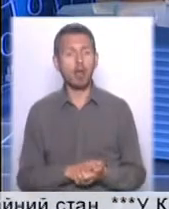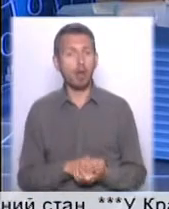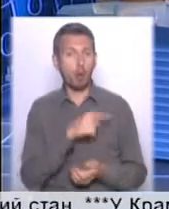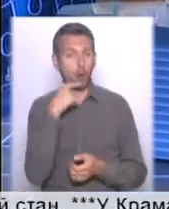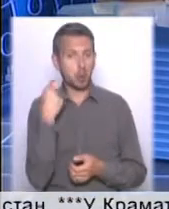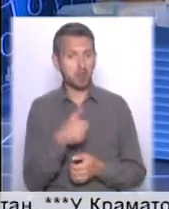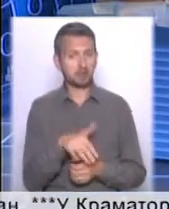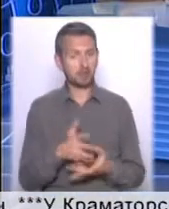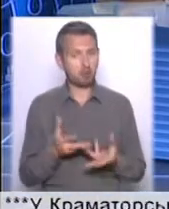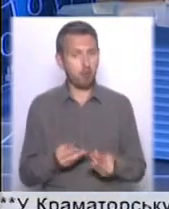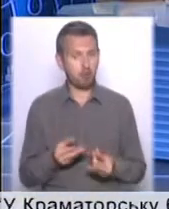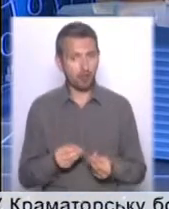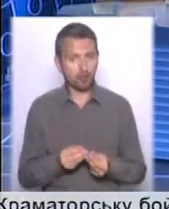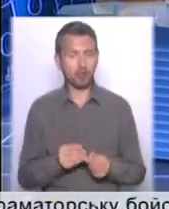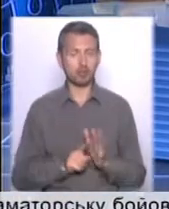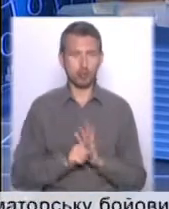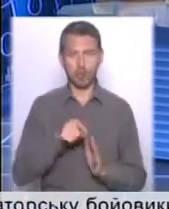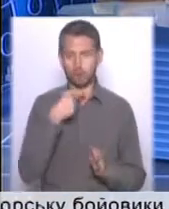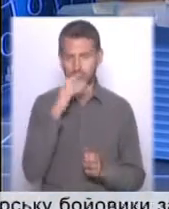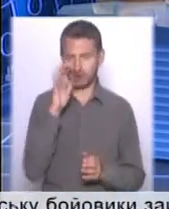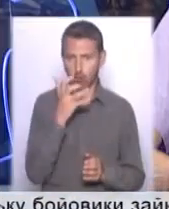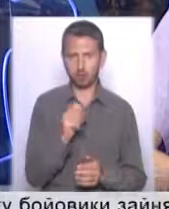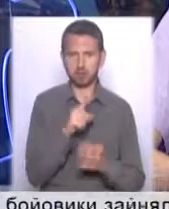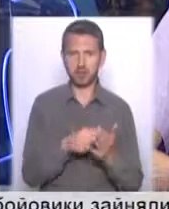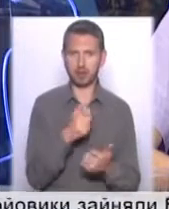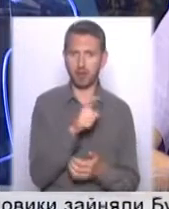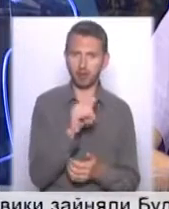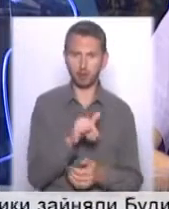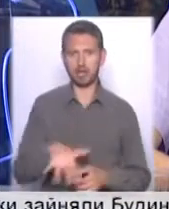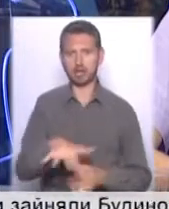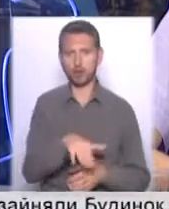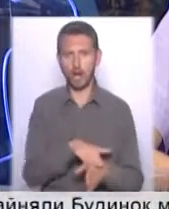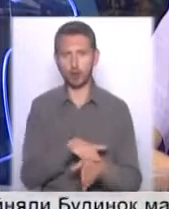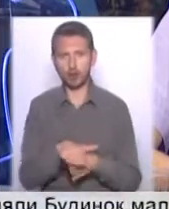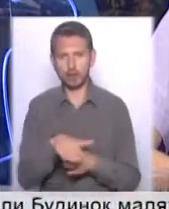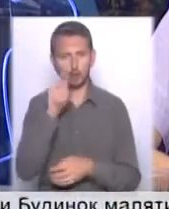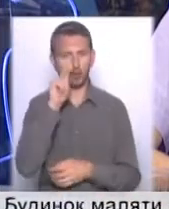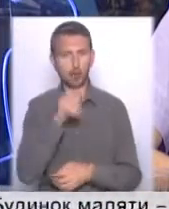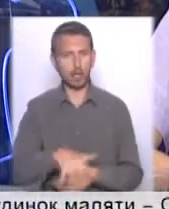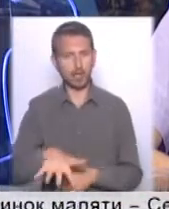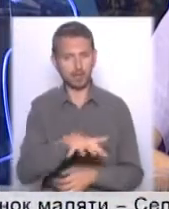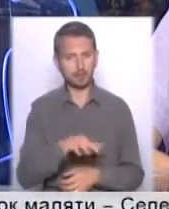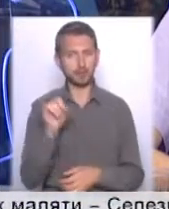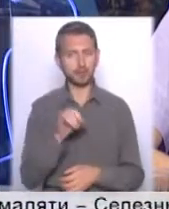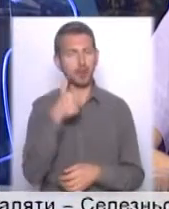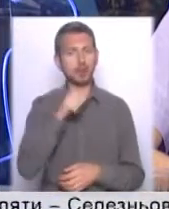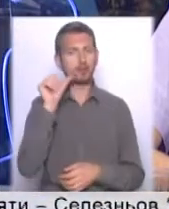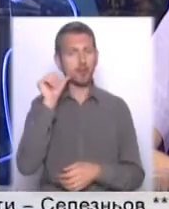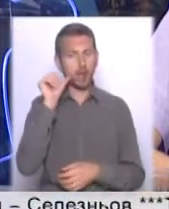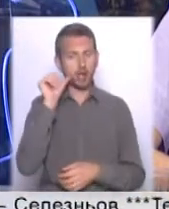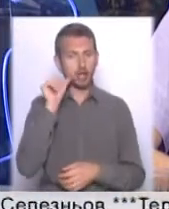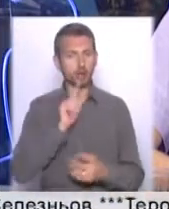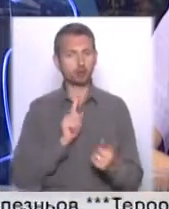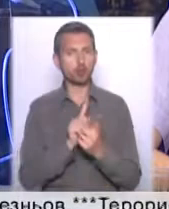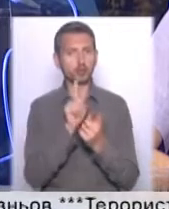і вона стала набагато більш конструктивнішою. Як в питанні газу, так і в питанні територіальної цілісності України. І вчорашня